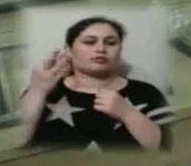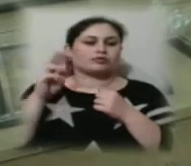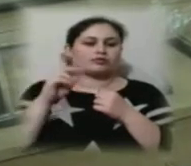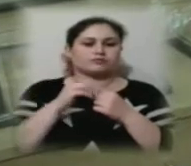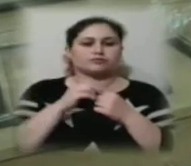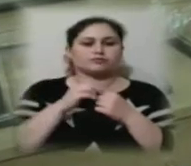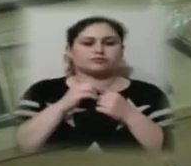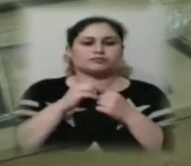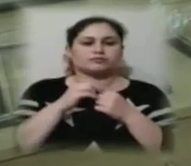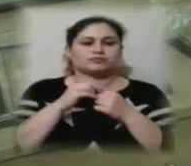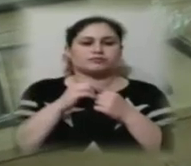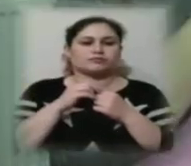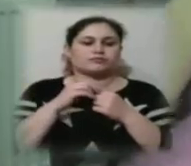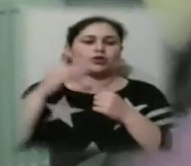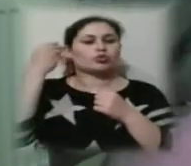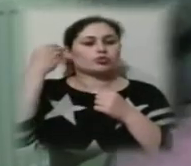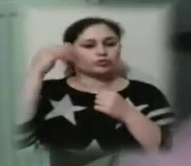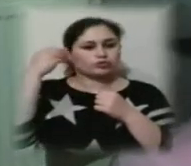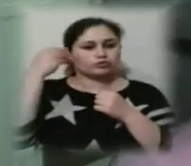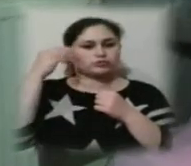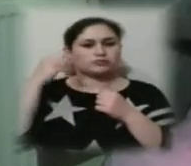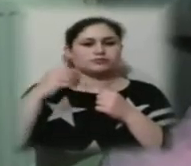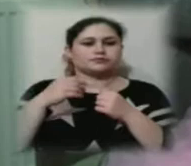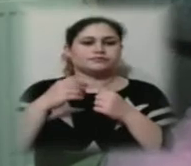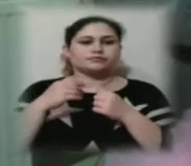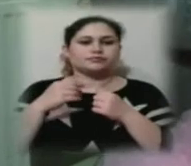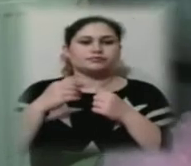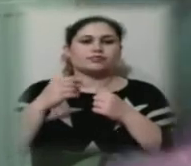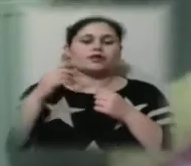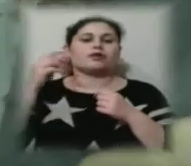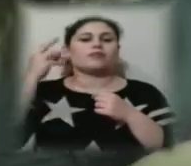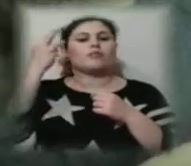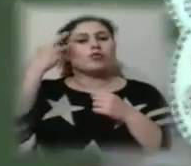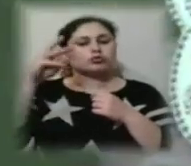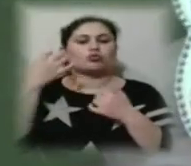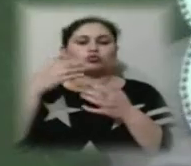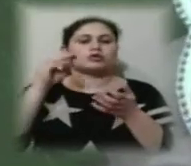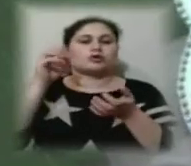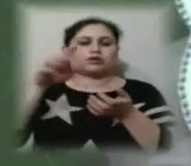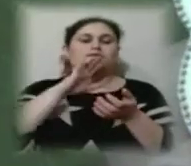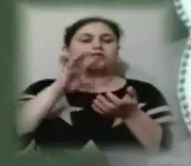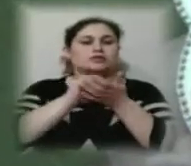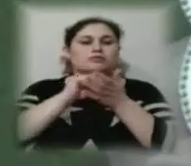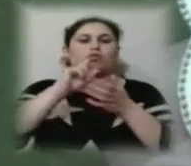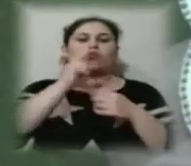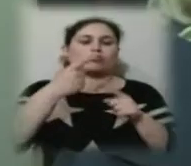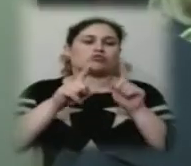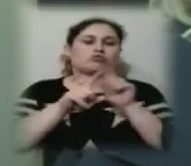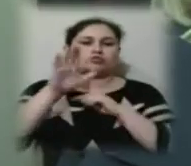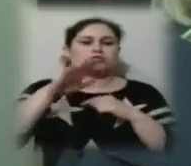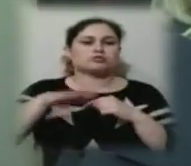з Турції. Моделінгом Лєра займається рік. Все розпочалось з дитячого садка, говорить мама.